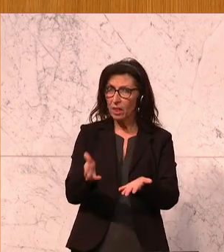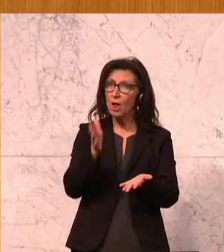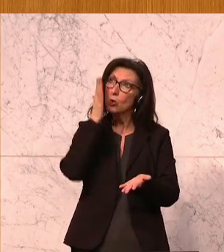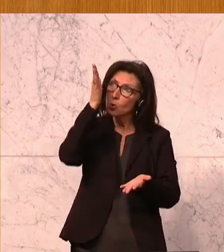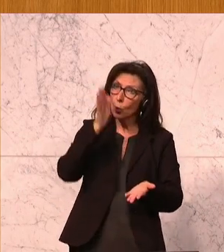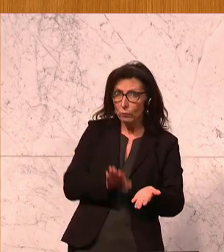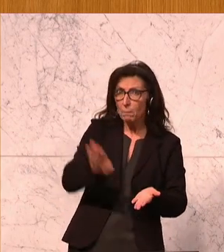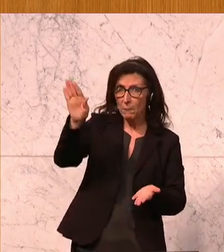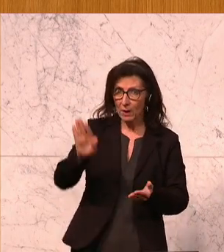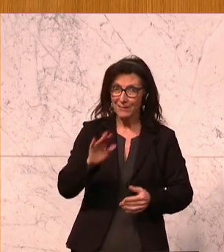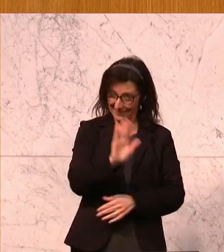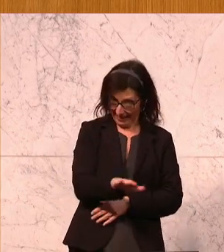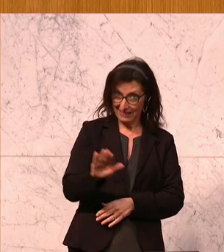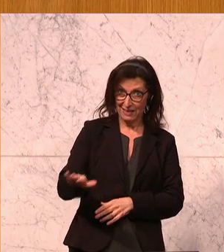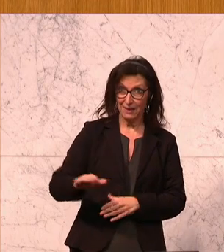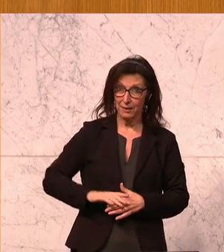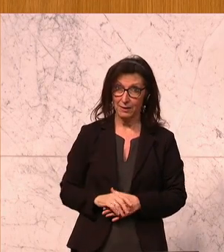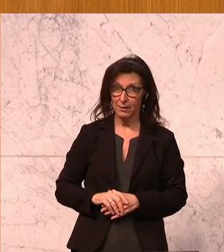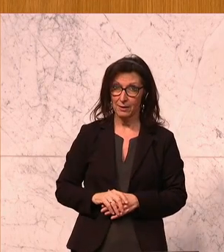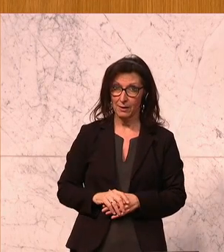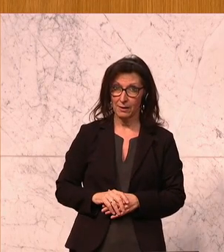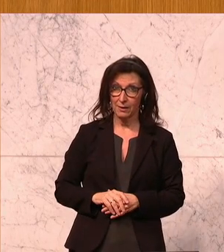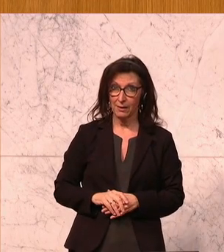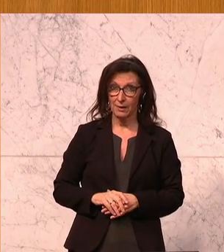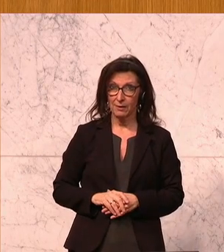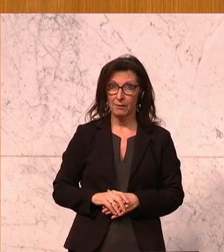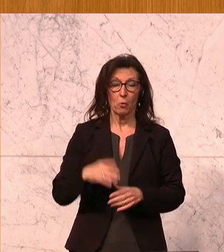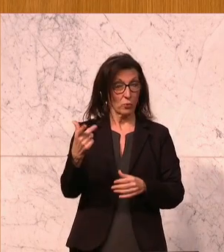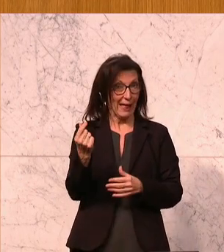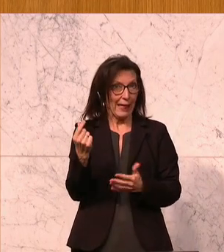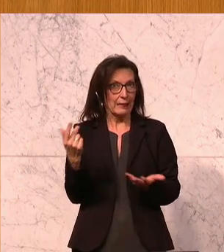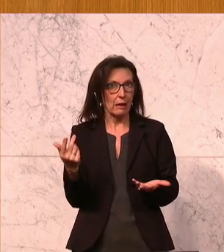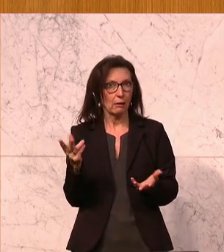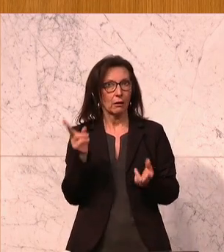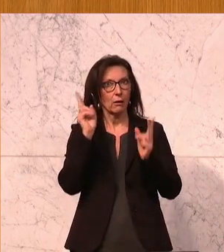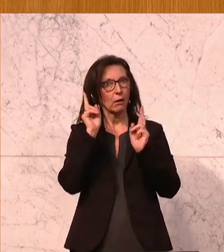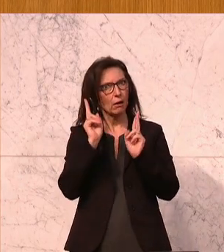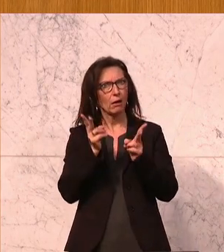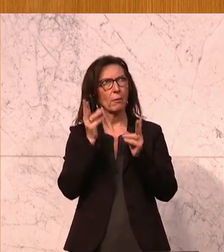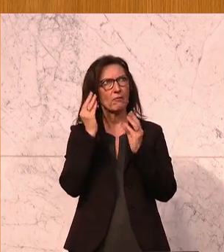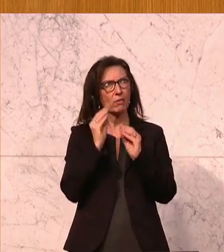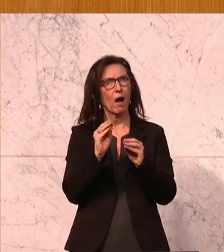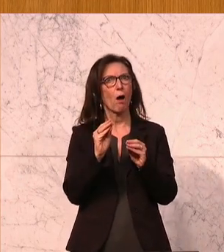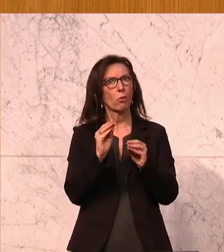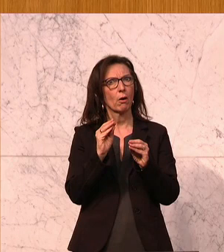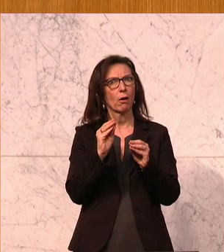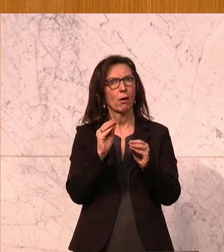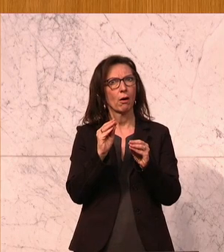Können unsere Kinder und auch als Eltern, können wir darauf vertrauen? Mit Sicherheit